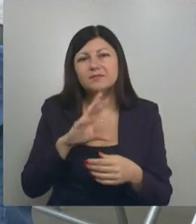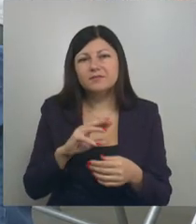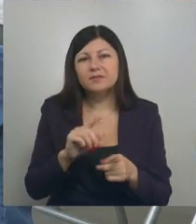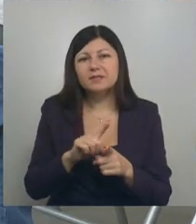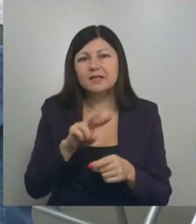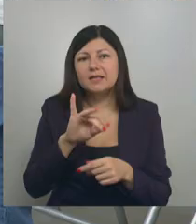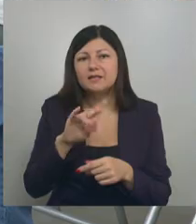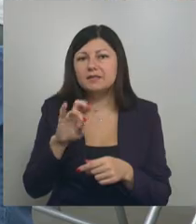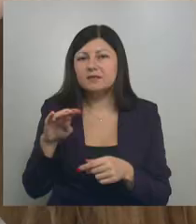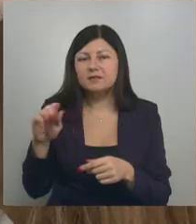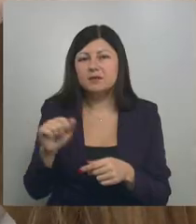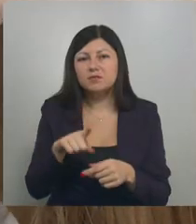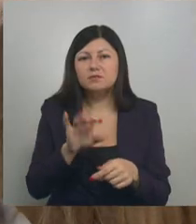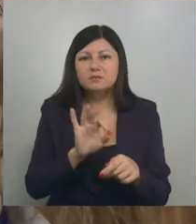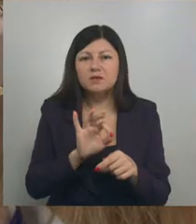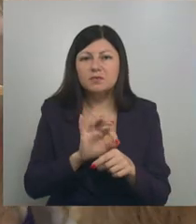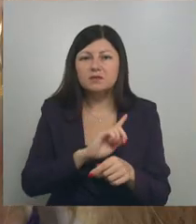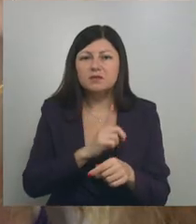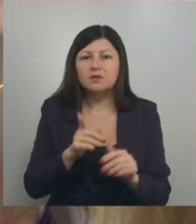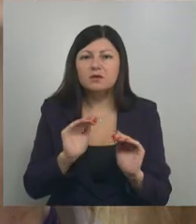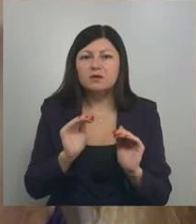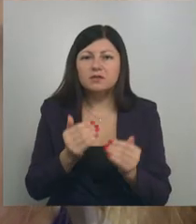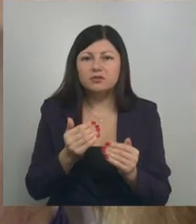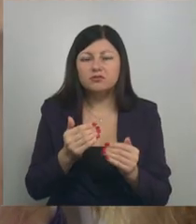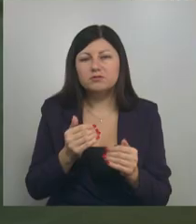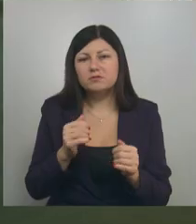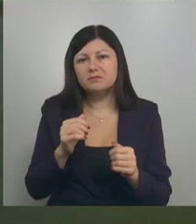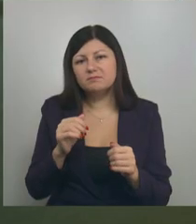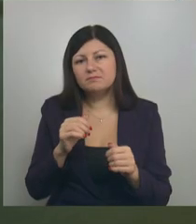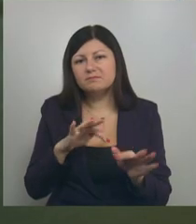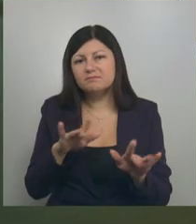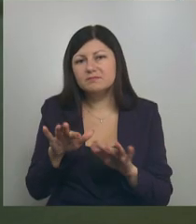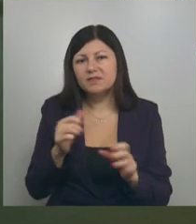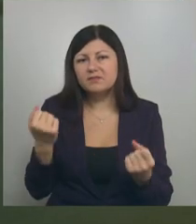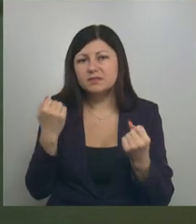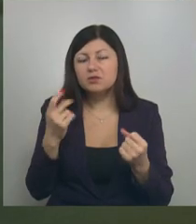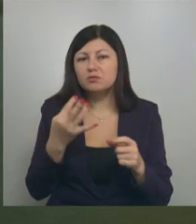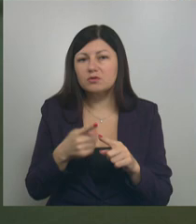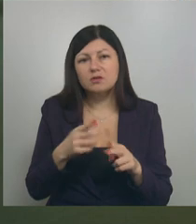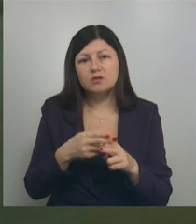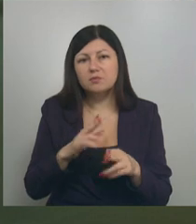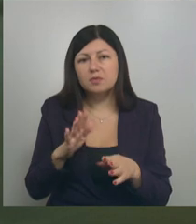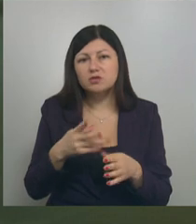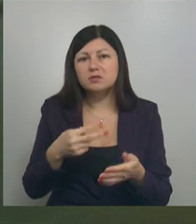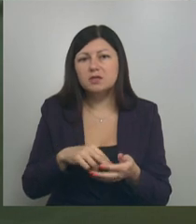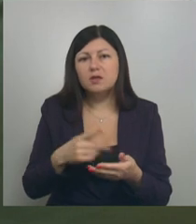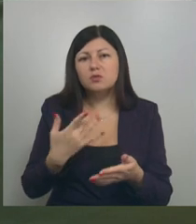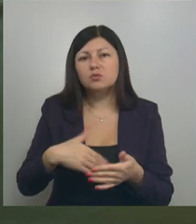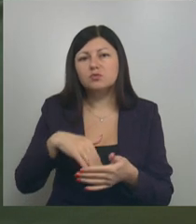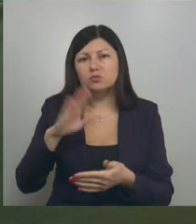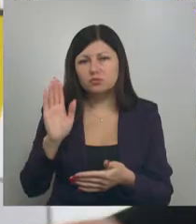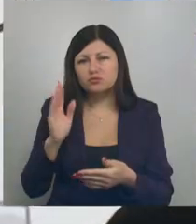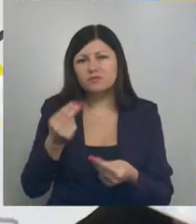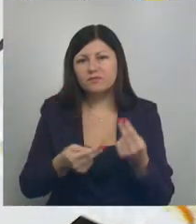линетта. Булезный эпидермолис ограничил девушку в физической активности. Но это не помешало ей стать одной из лучших в играх для